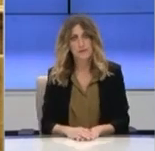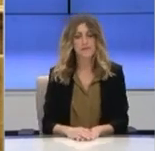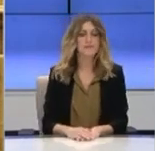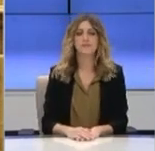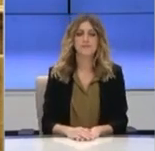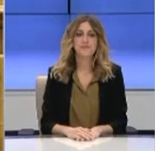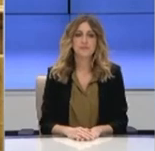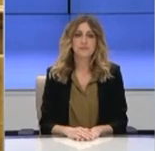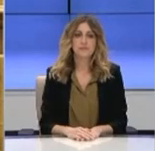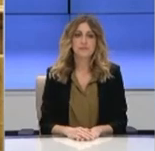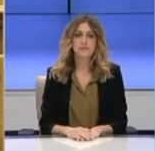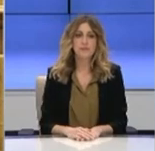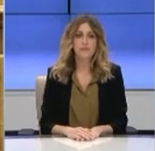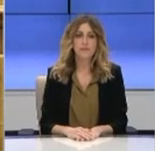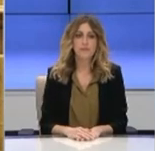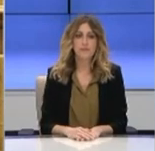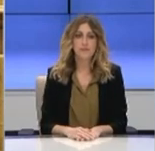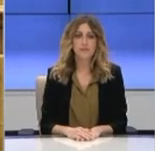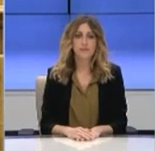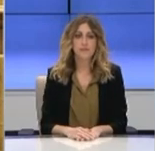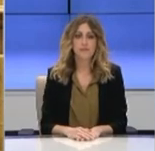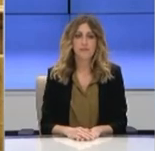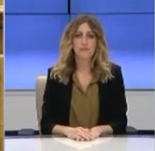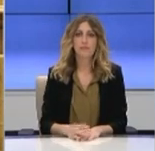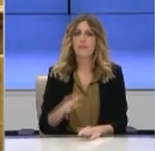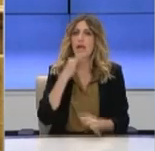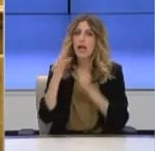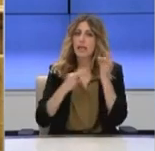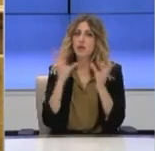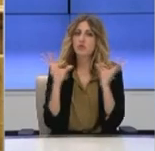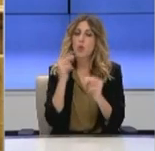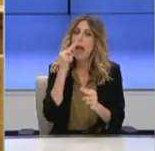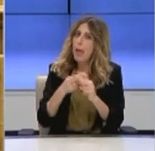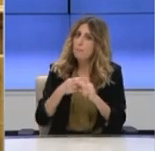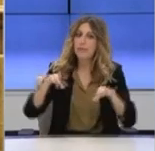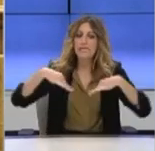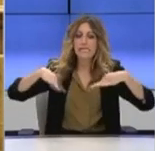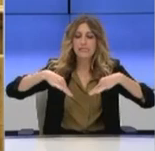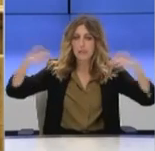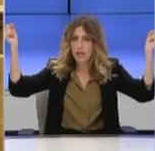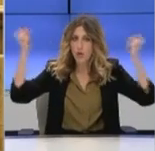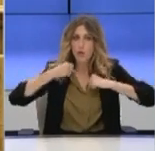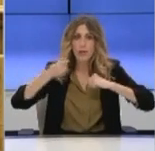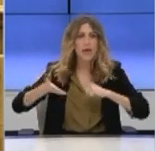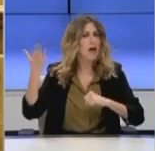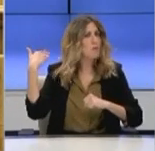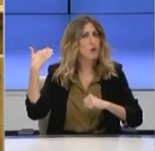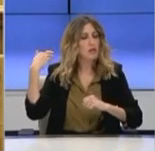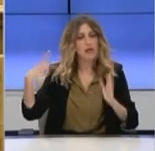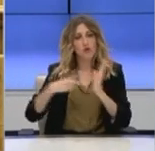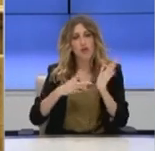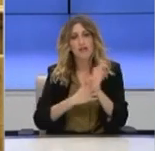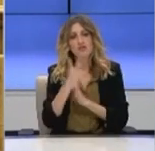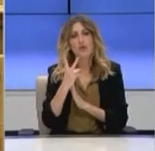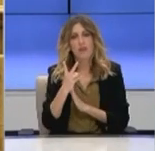Όσο για την επίσημη χρεοκοπία. Να μιλήσουμε και λίγο τεχνικά. Πότε έγινε το 2012, δεν έγινε. Πότε